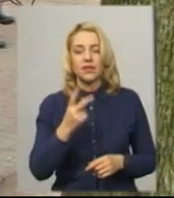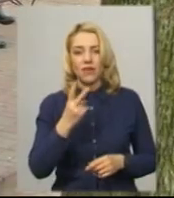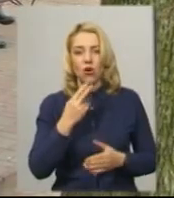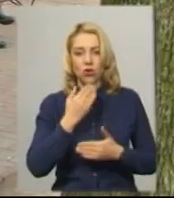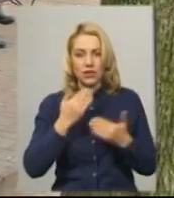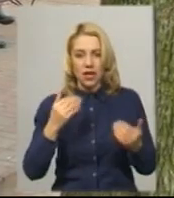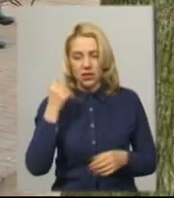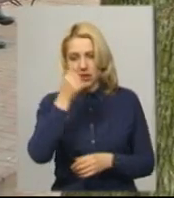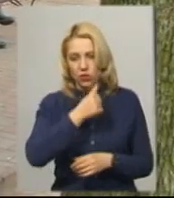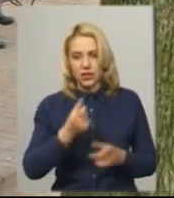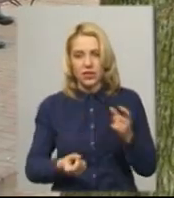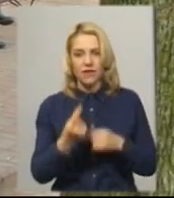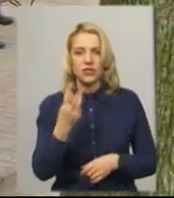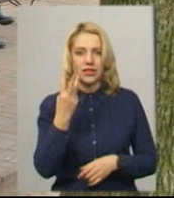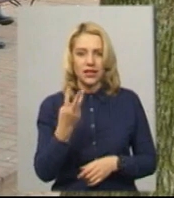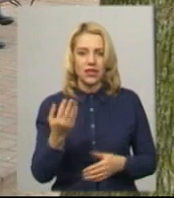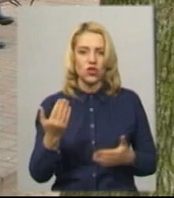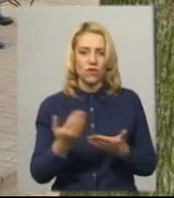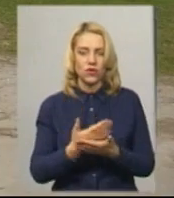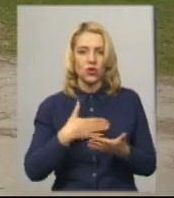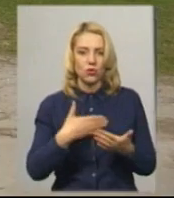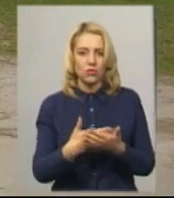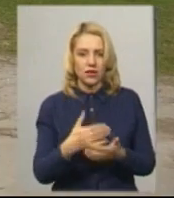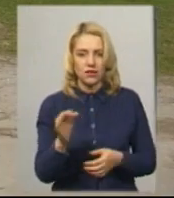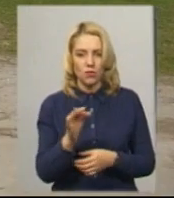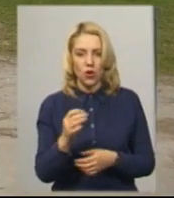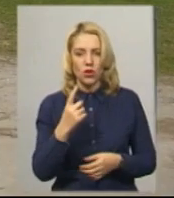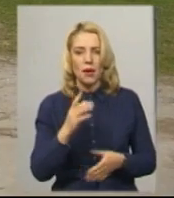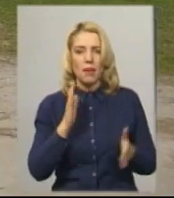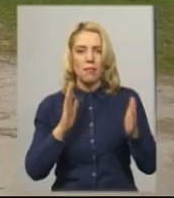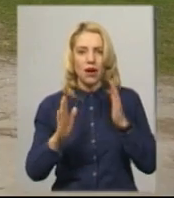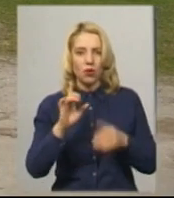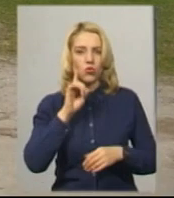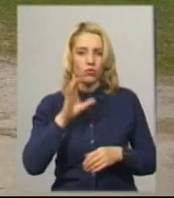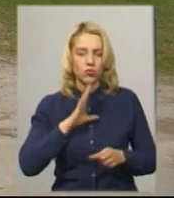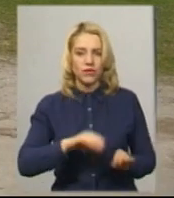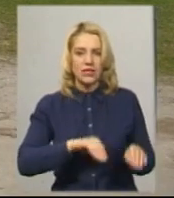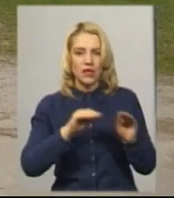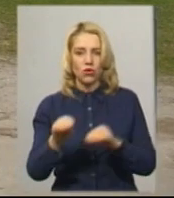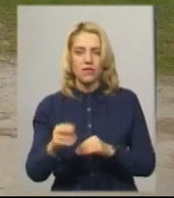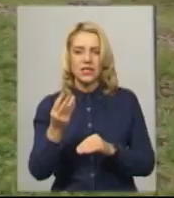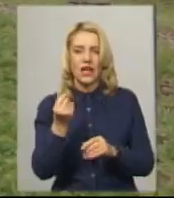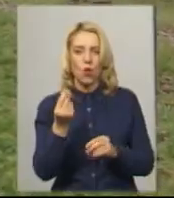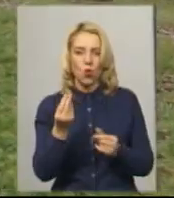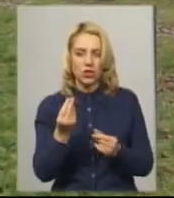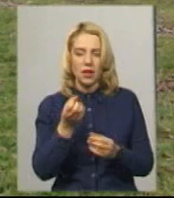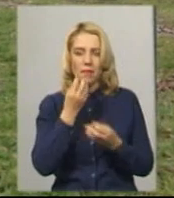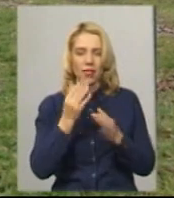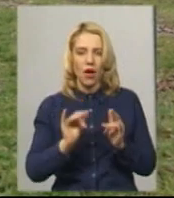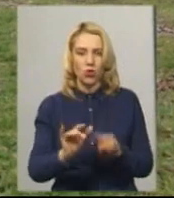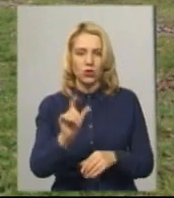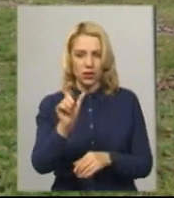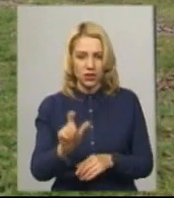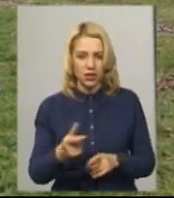Хмельницькому з'явилось три нові громадські вбиральні. Одна з них, парку Молодіжний, була встановлена за кошти благодійника. Перший ж туалет у